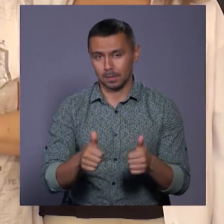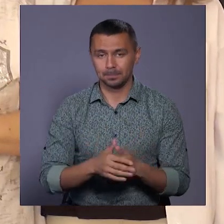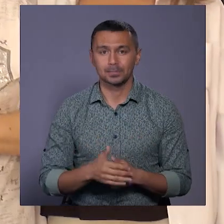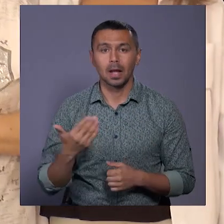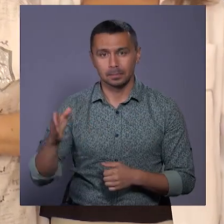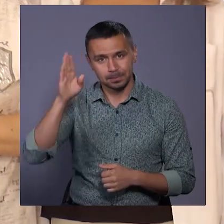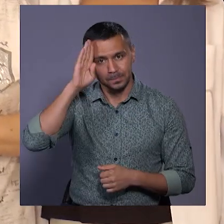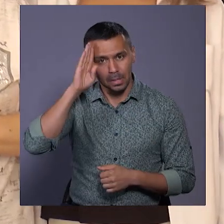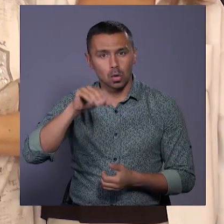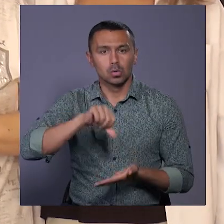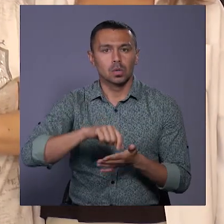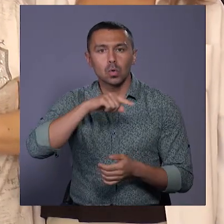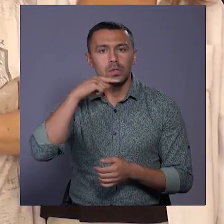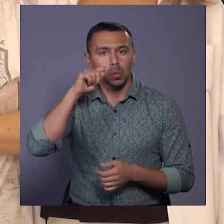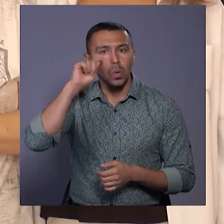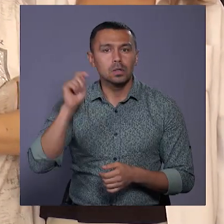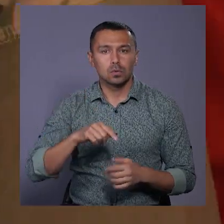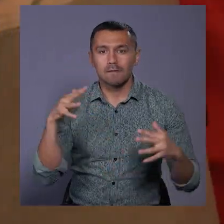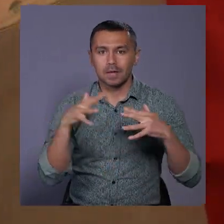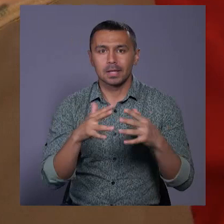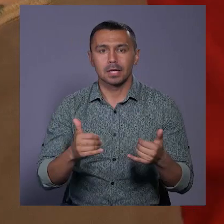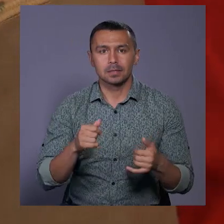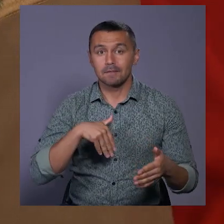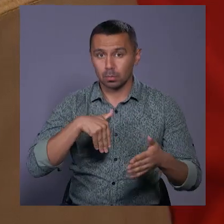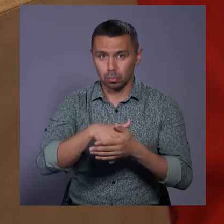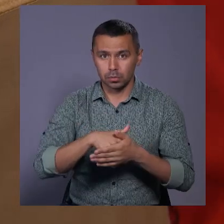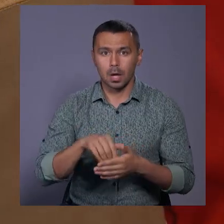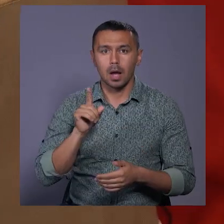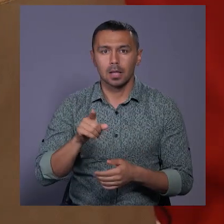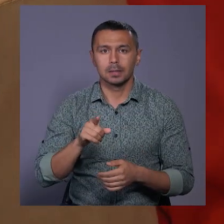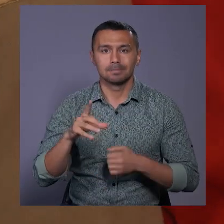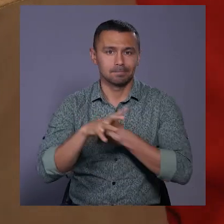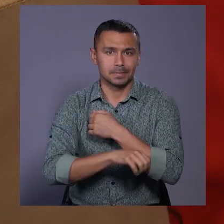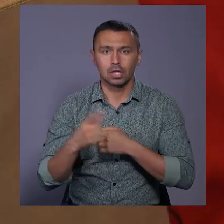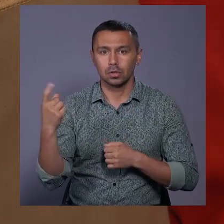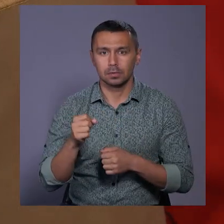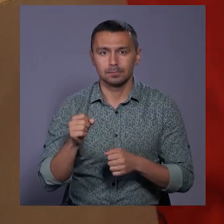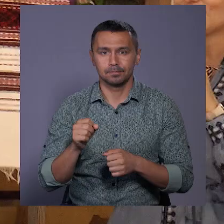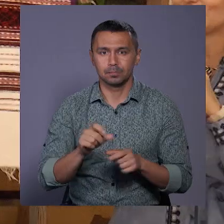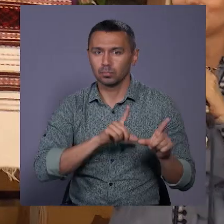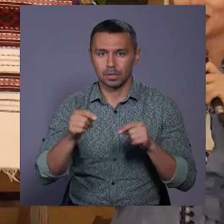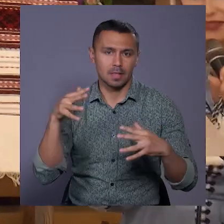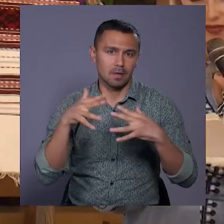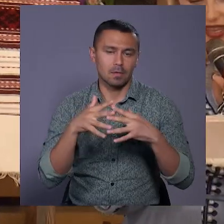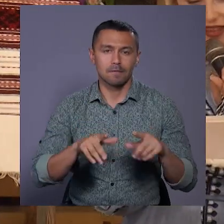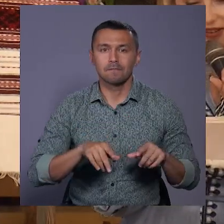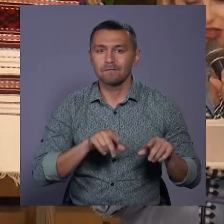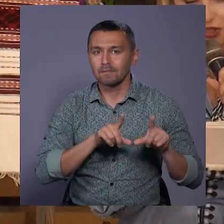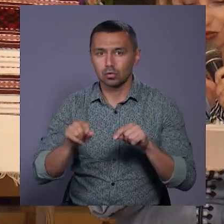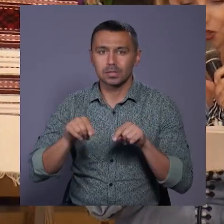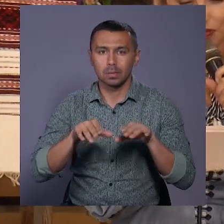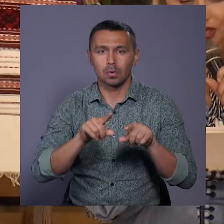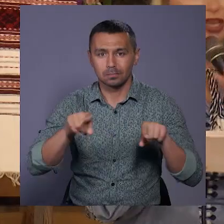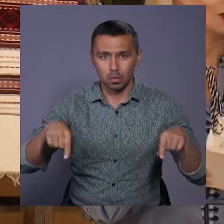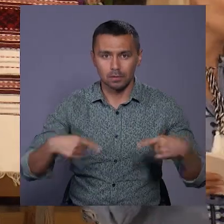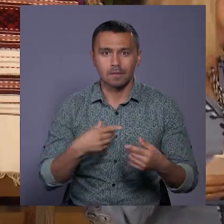Андрій – учасник російсько-української війни. Зараз у відпустці, але наприкінці тижня відправиться на фронт. Виїзну церемонію для пари